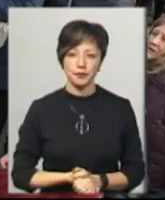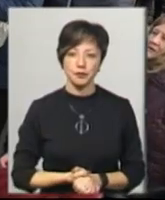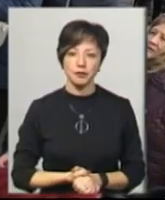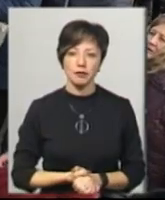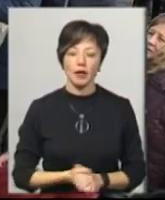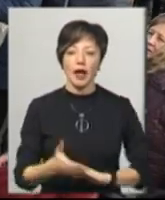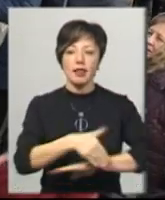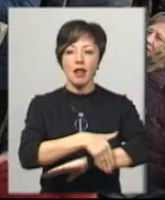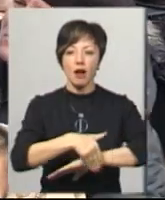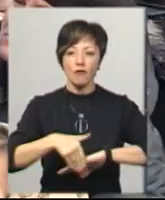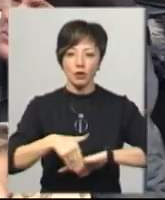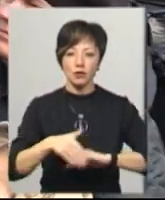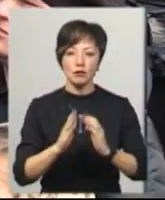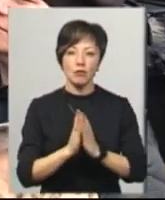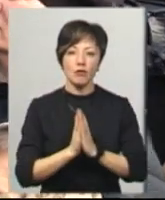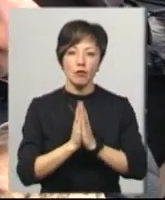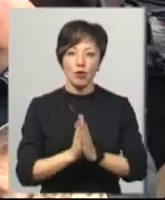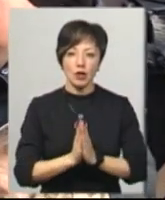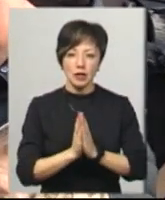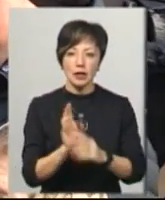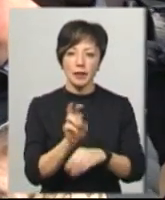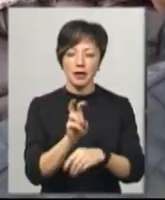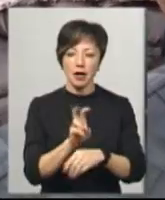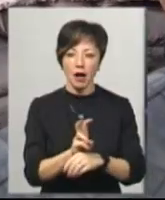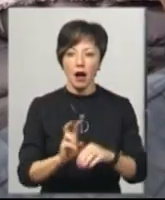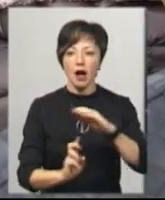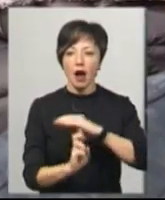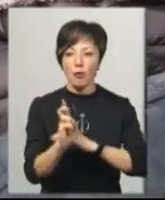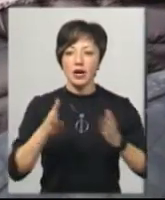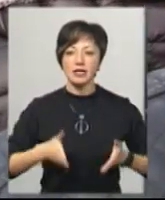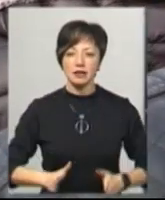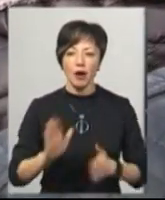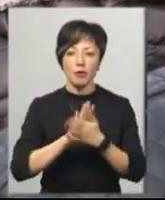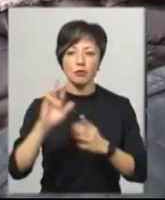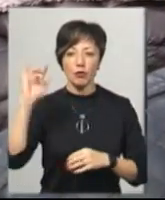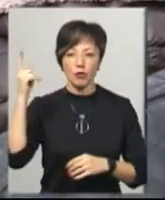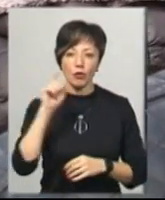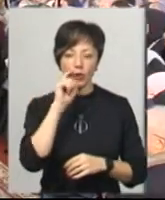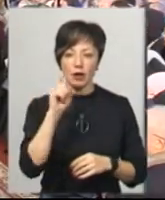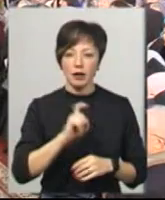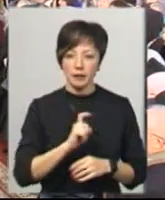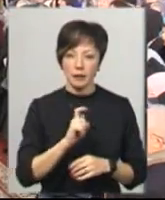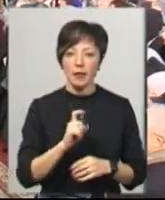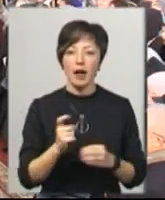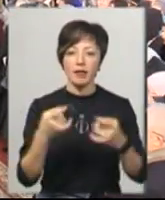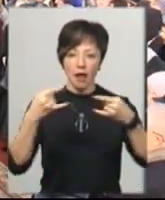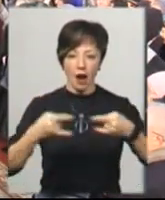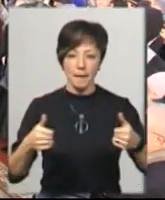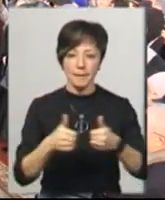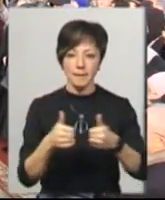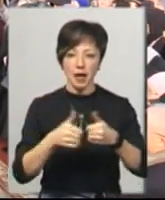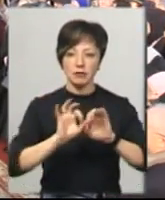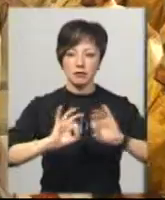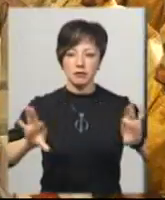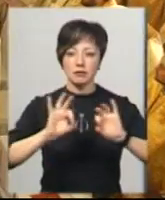На вулиці біля храму моляться парафіяни храму Різдва Пресвятої Богородиці і парафіяни з інших регіонів України. На екрані біля храму йде